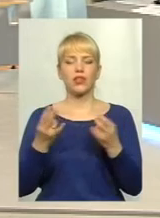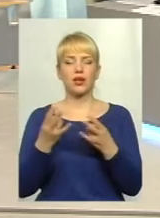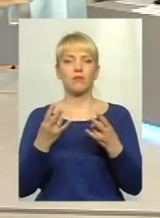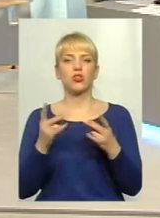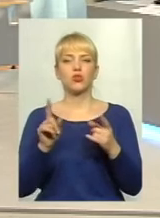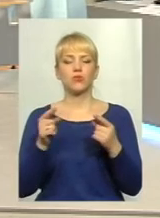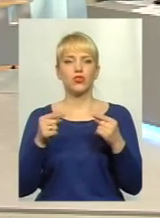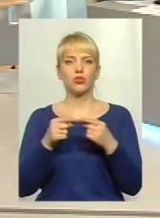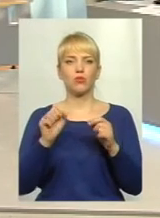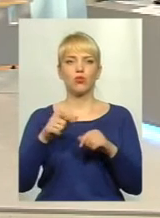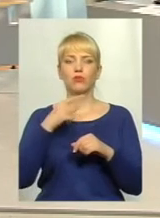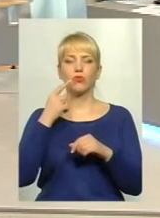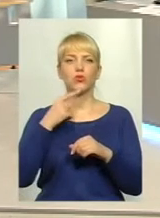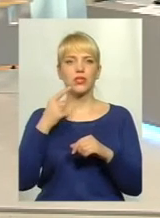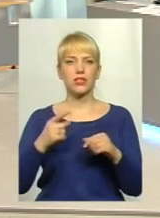сказати,